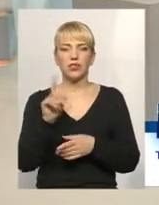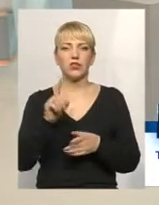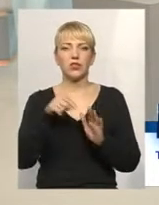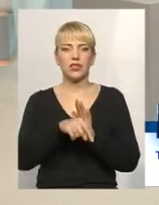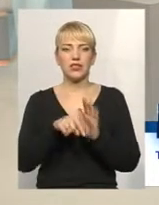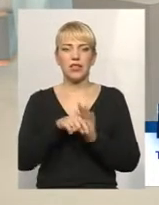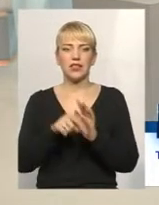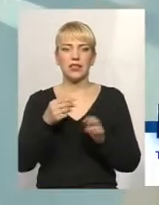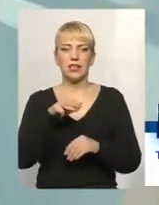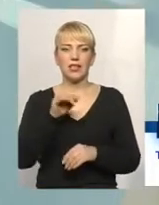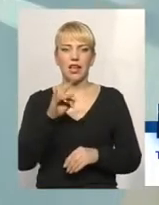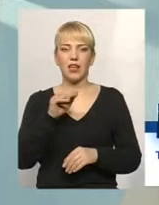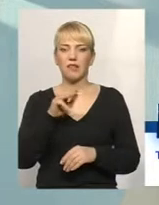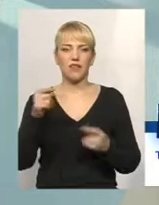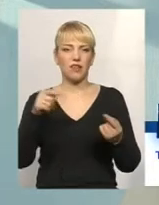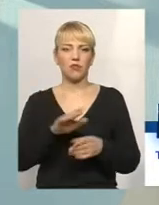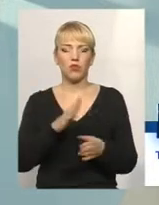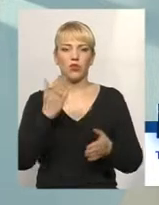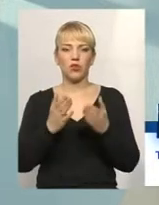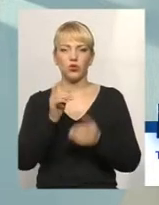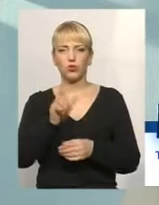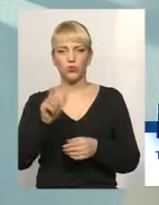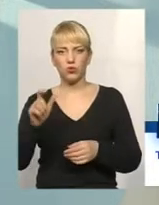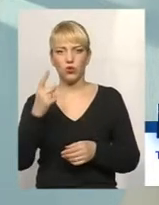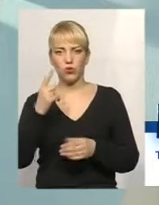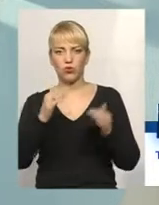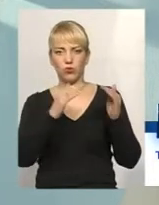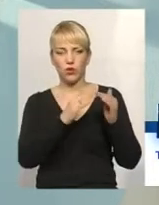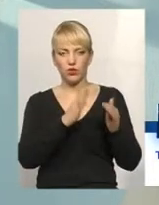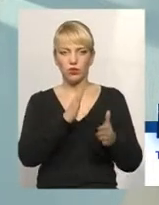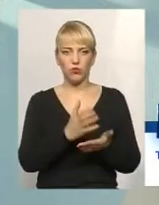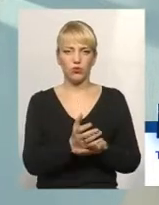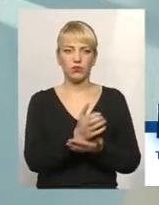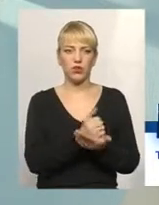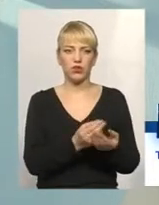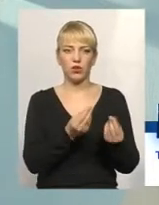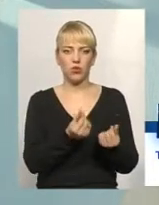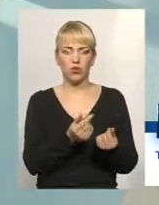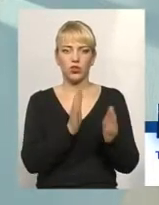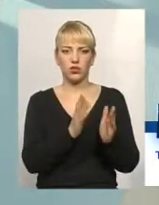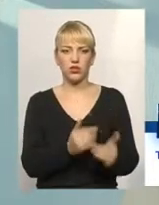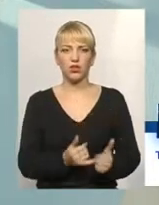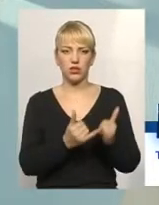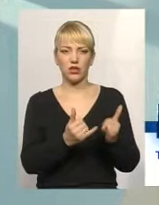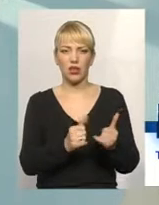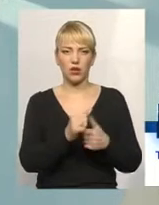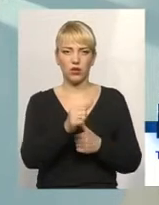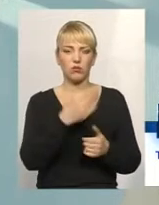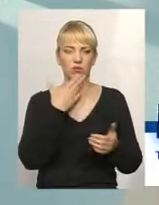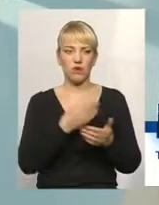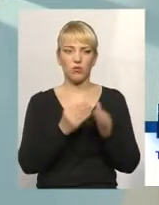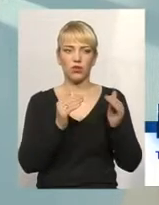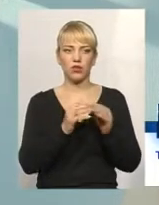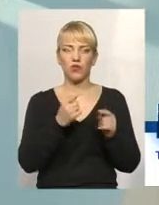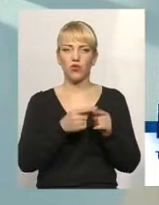тариф невідповідний. Якщо мешканці одного будинку будуть збирати кошти тільки окремо на свій будинок,